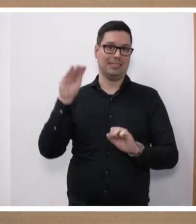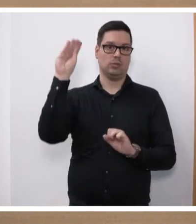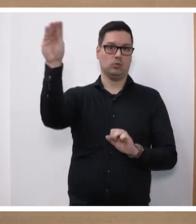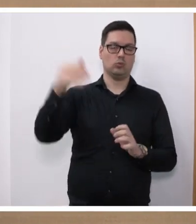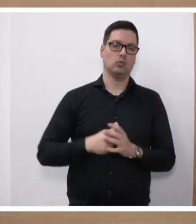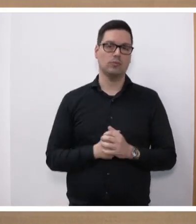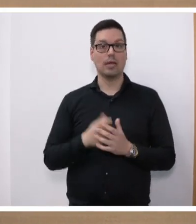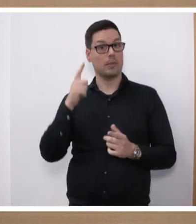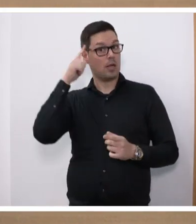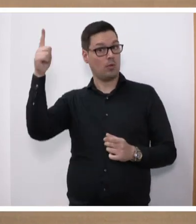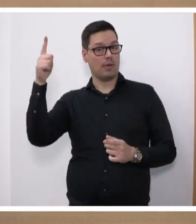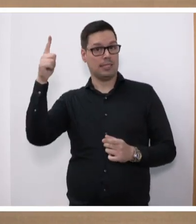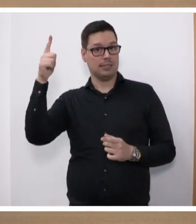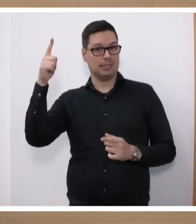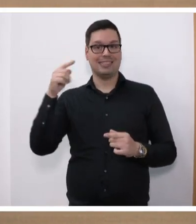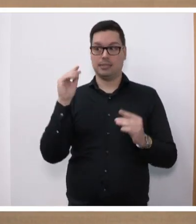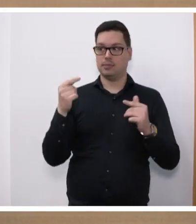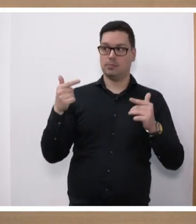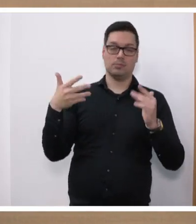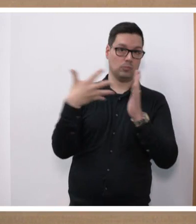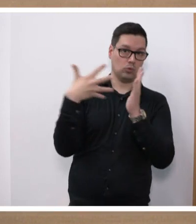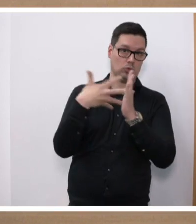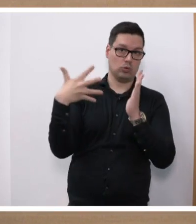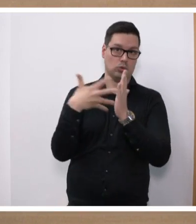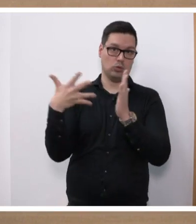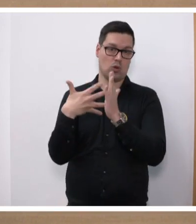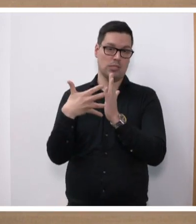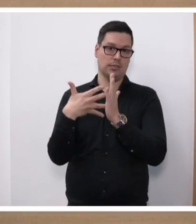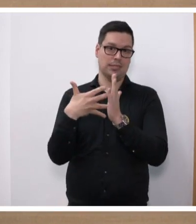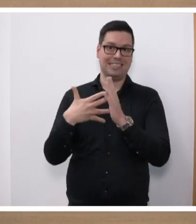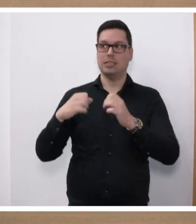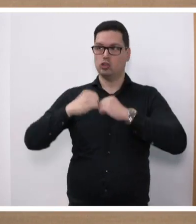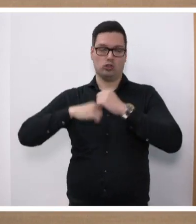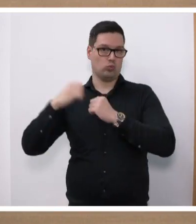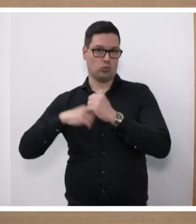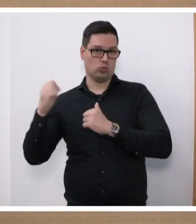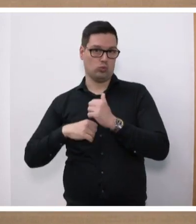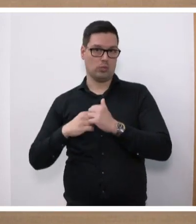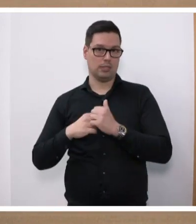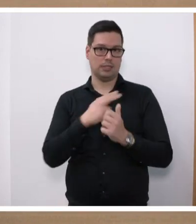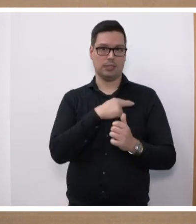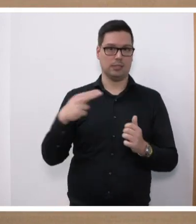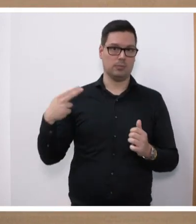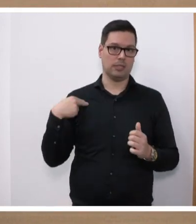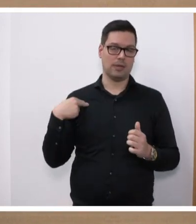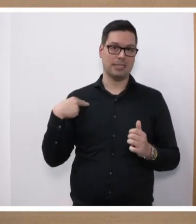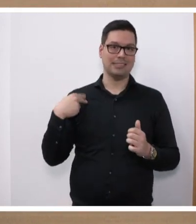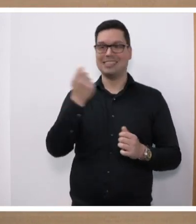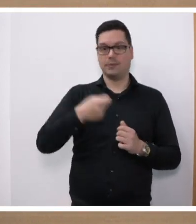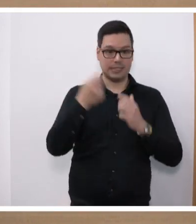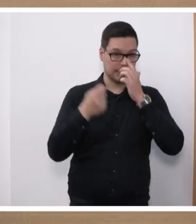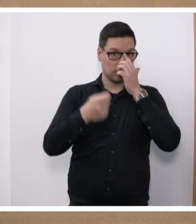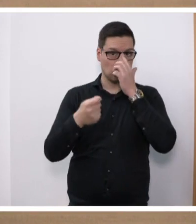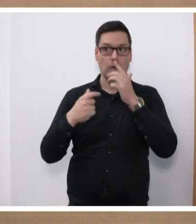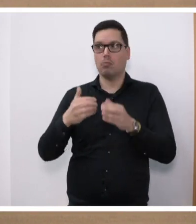wissen aber auch aus Untersuchungen, dass Investitionen in diese Infrastrukturen in der Regel auch private Folgeinvestitionen in der Wirtschaft nach